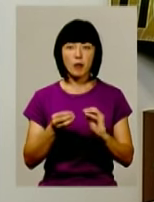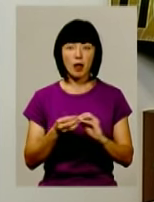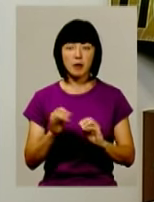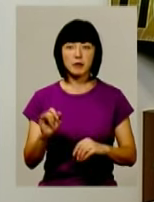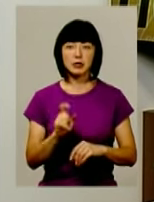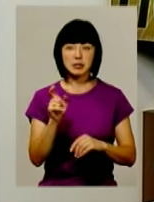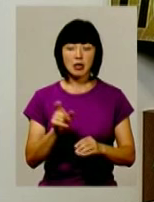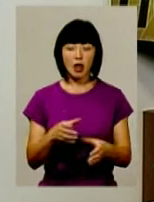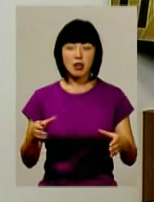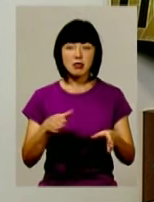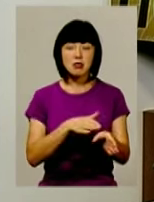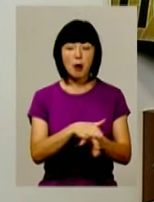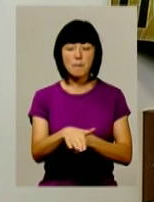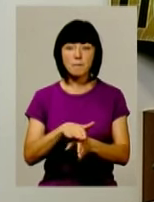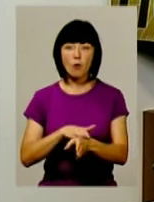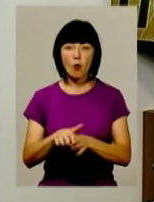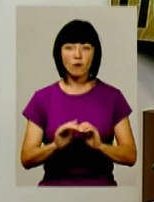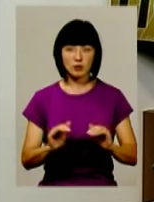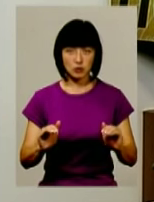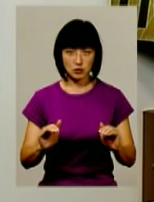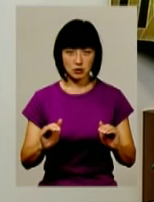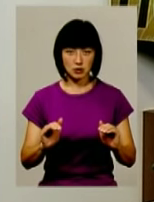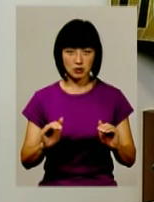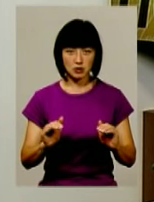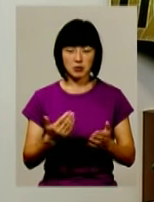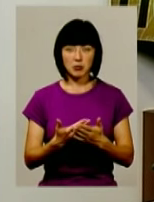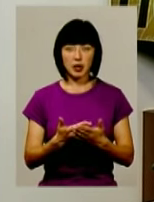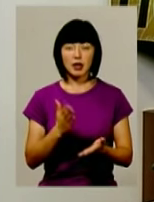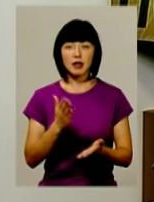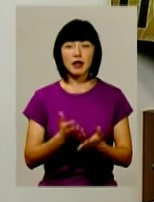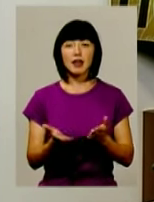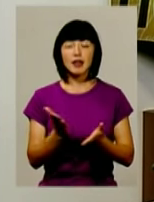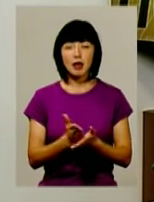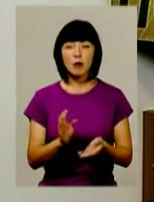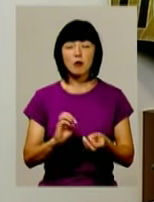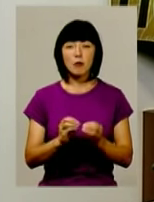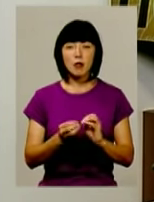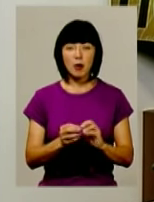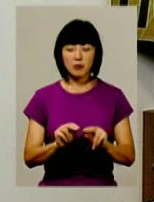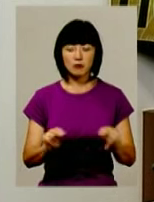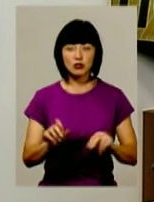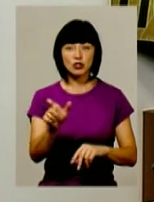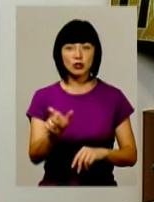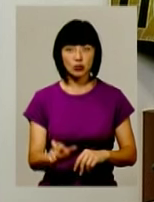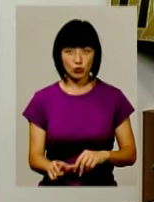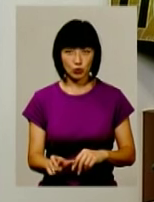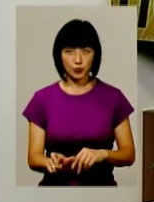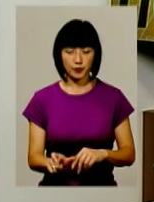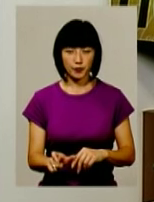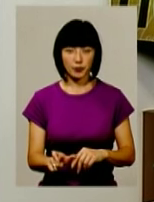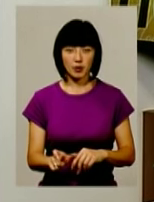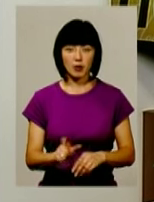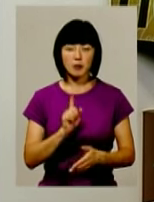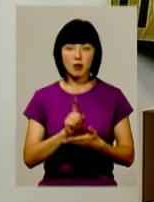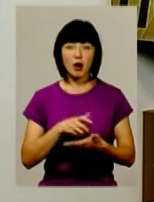наповнювальністю при тому, що населення є. Є проблема вчителю організації навчально-виховного процесу. Вони